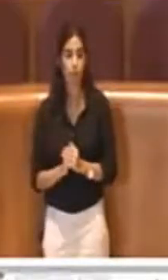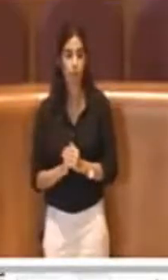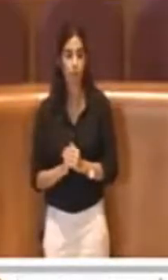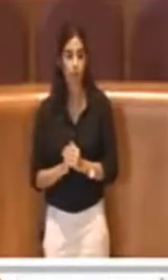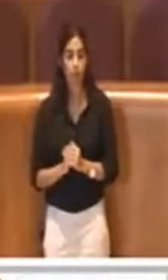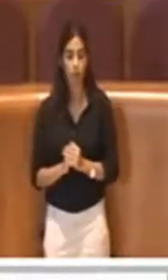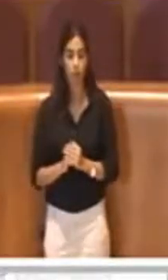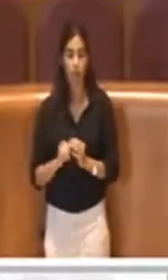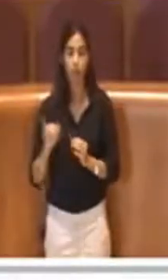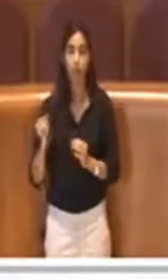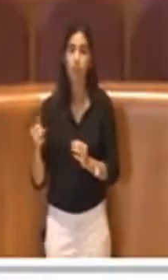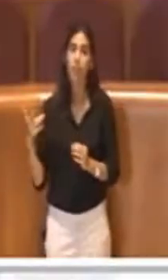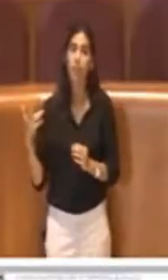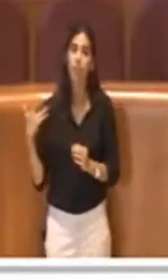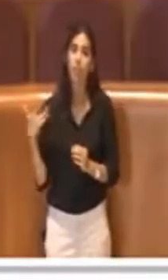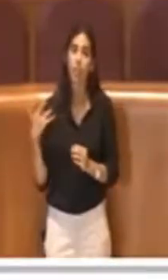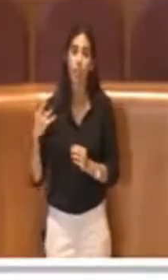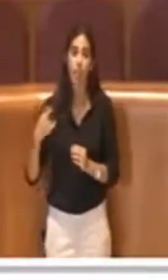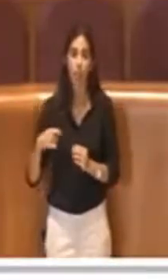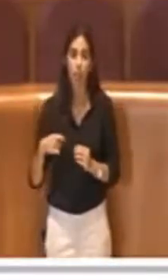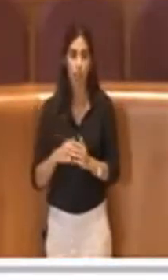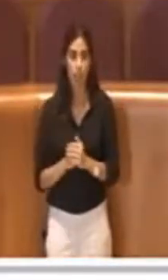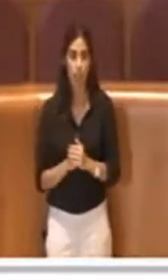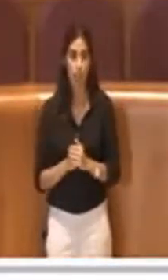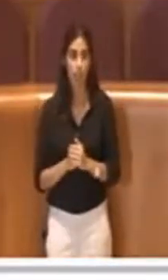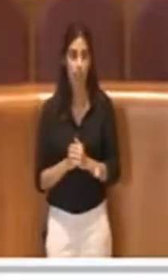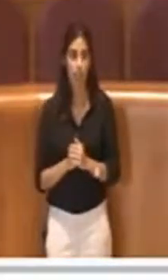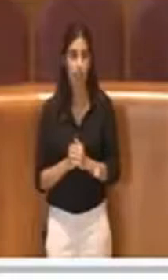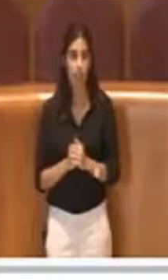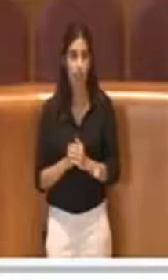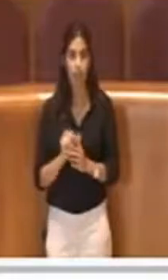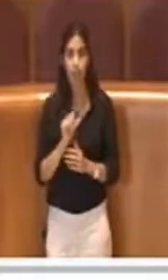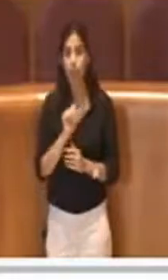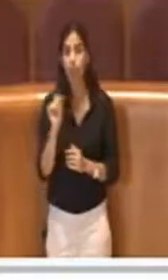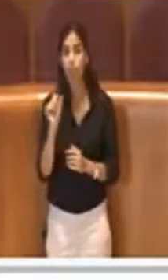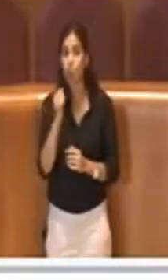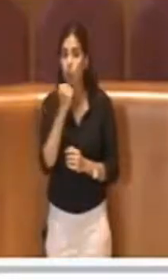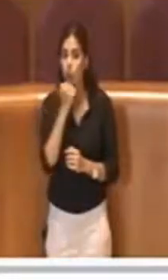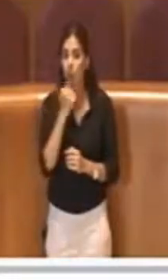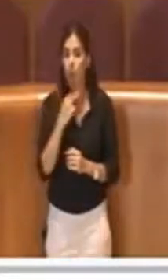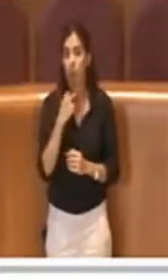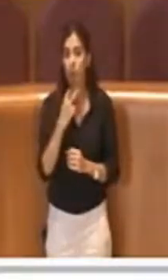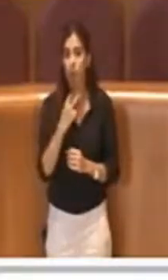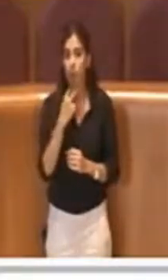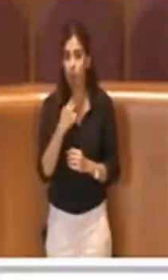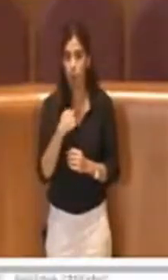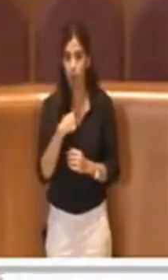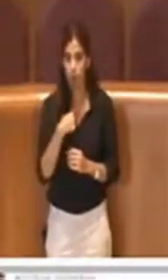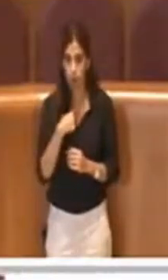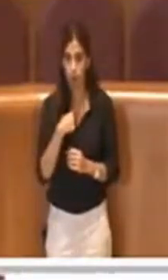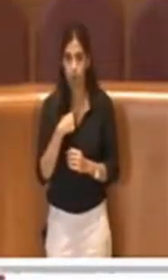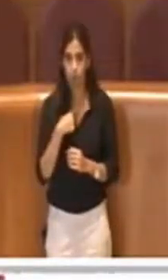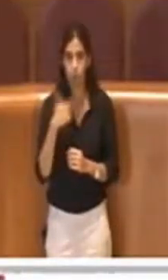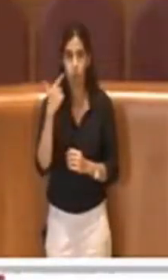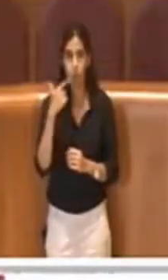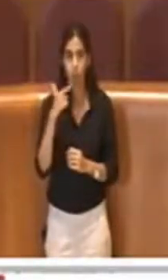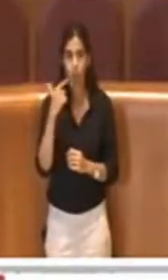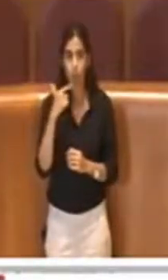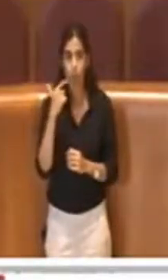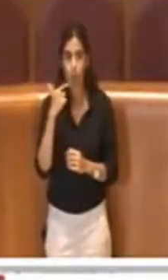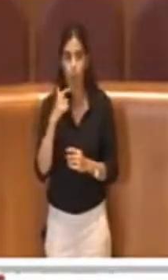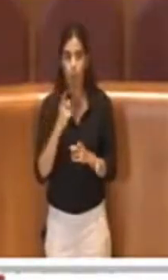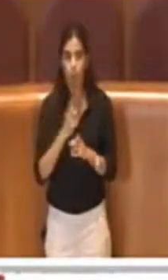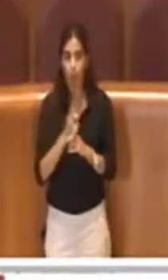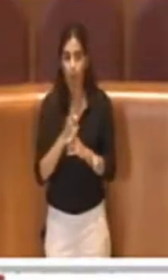Sì, grazie Presidente, mi scuso innanzitutto per il mio tono di voce, purtroppo devo tenerlo in questa